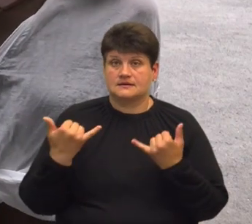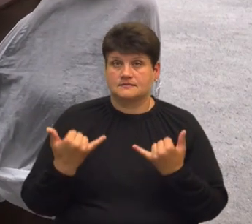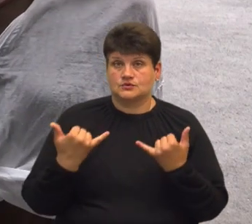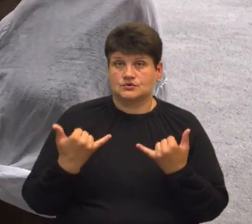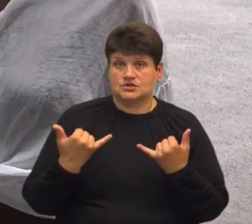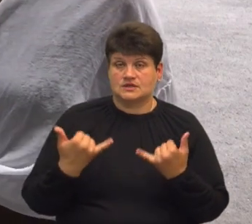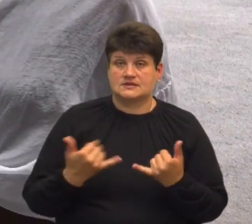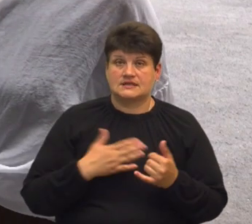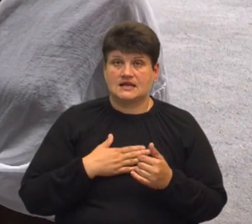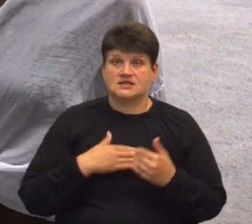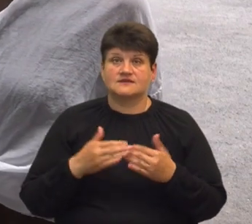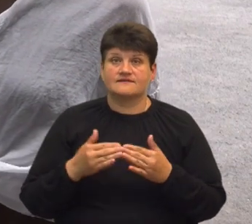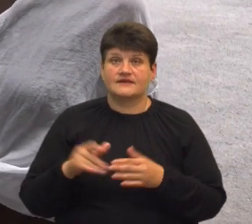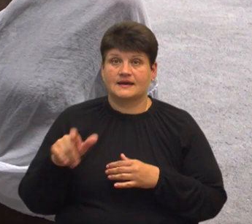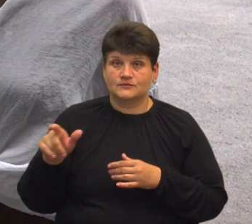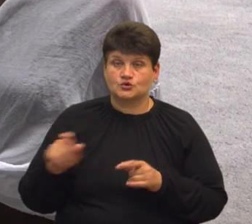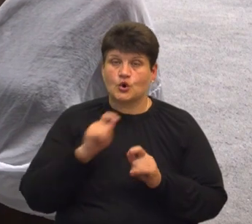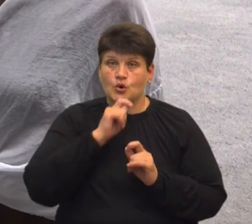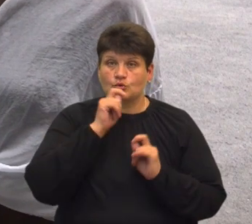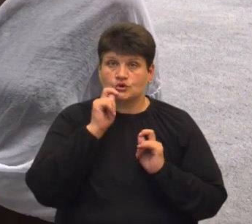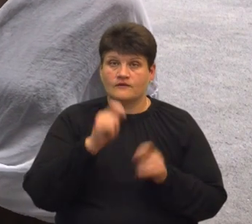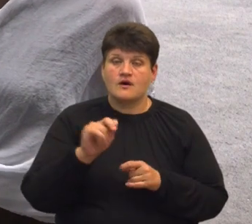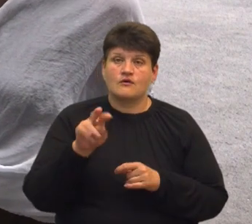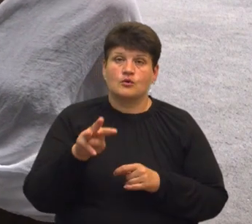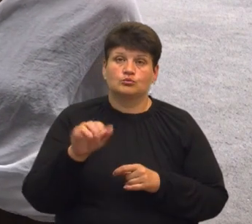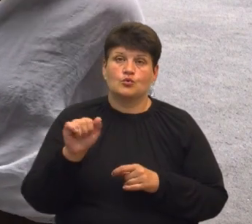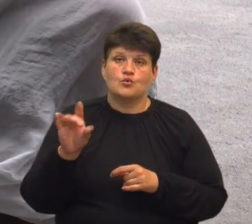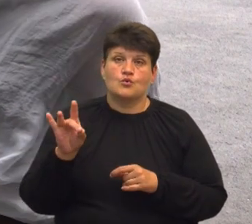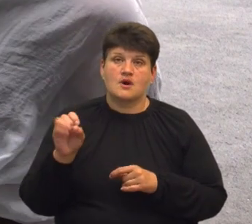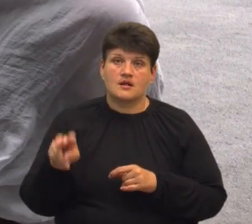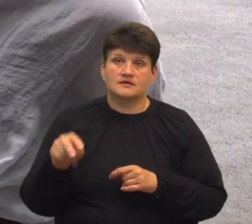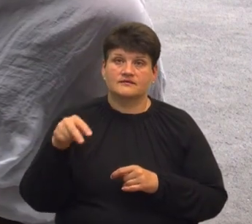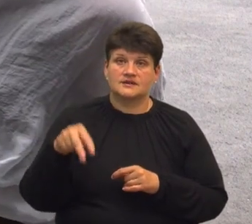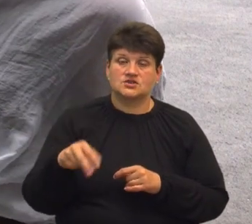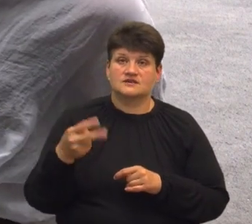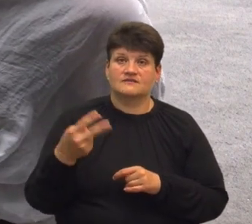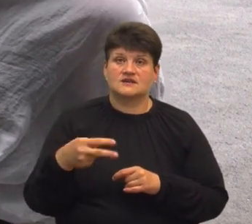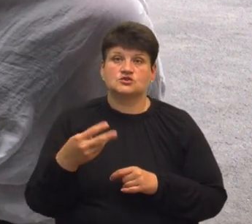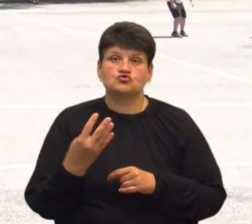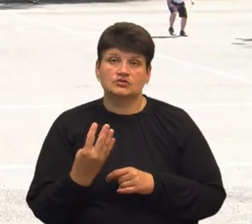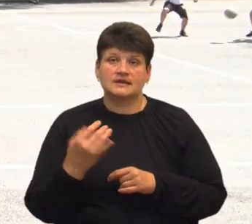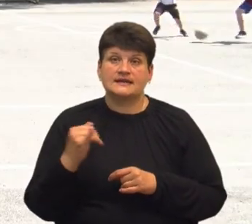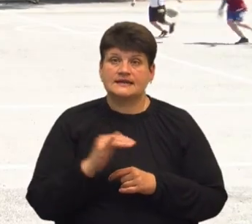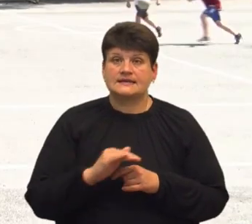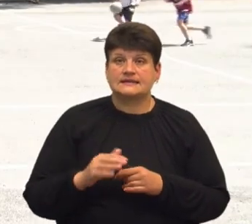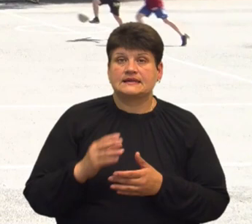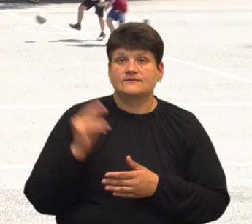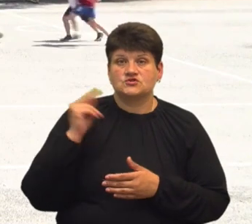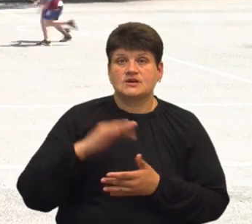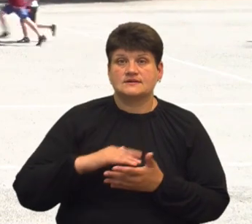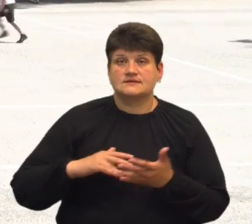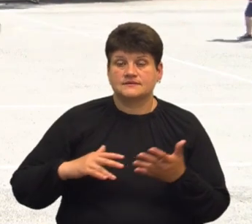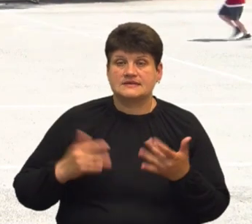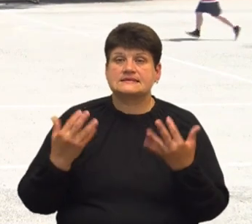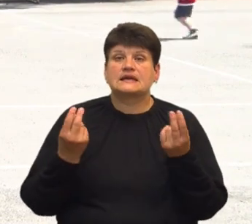Наш випуск той ще подарував цей мурал 2024 і дітки, які вчаться. Скільки коштував